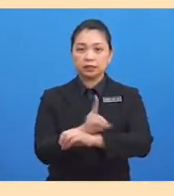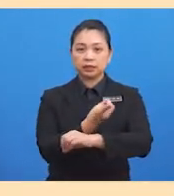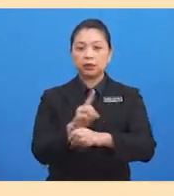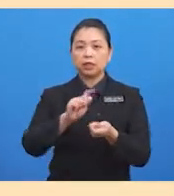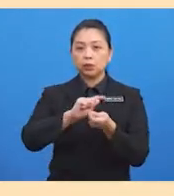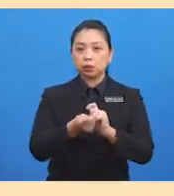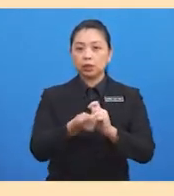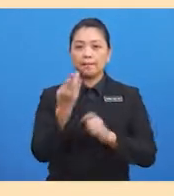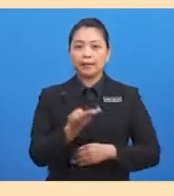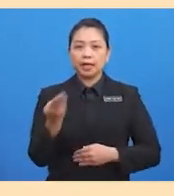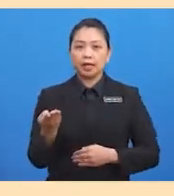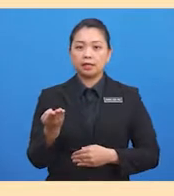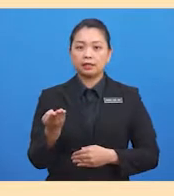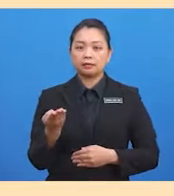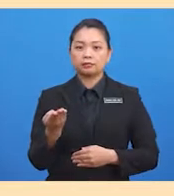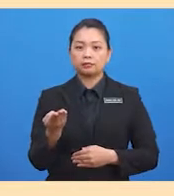kerja telah bermula.